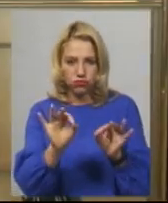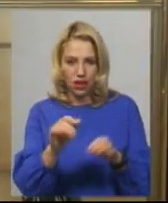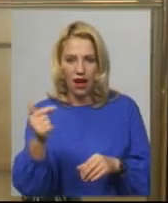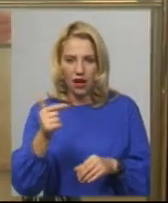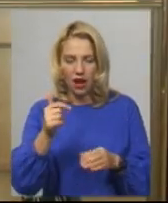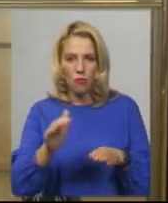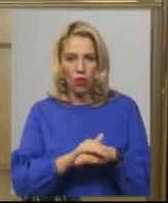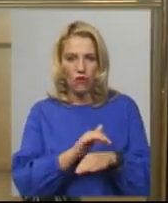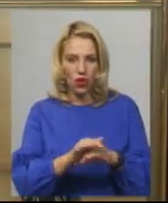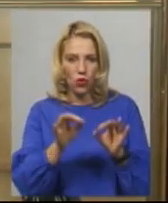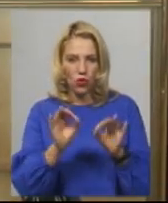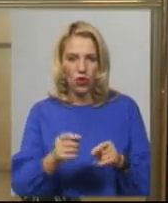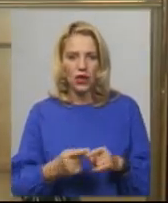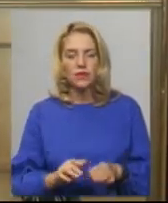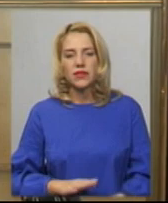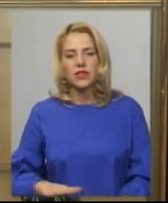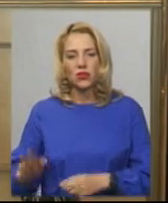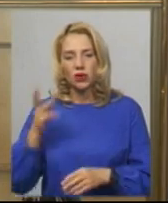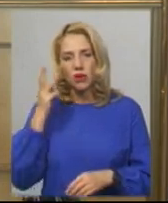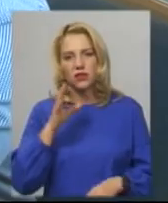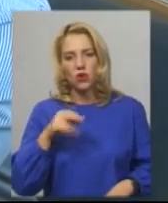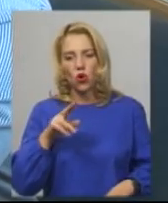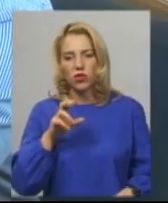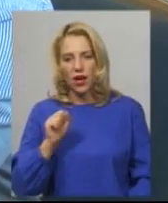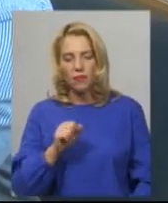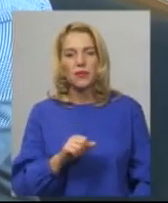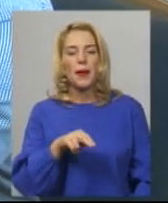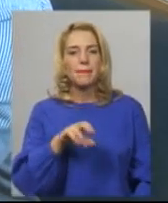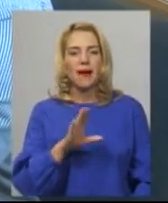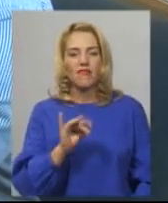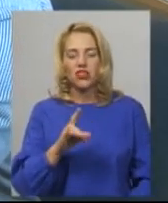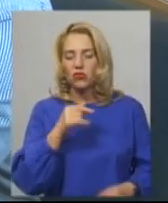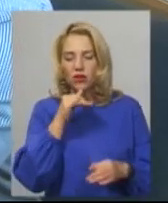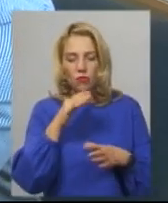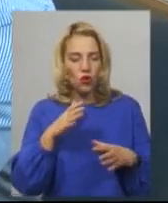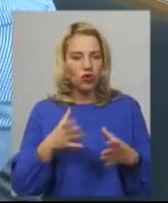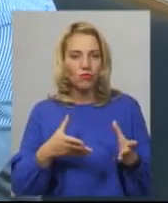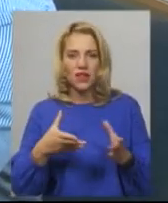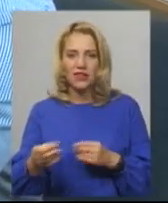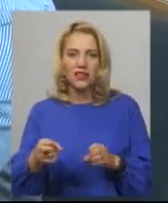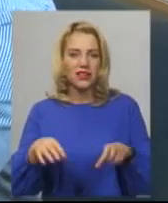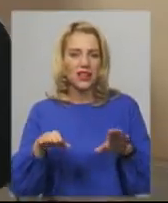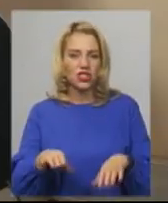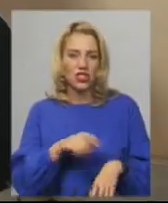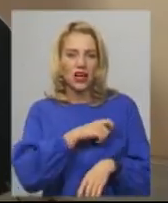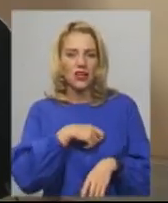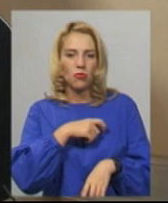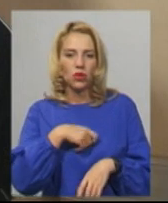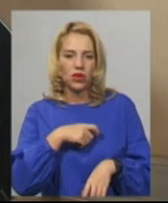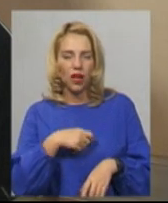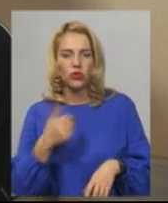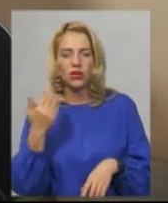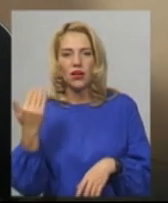Заступниця голови Хмельницької ОДА Світлана Павлишина розповідає, що вони не можуть повпливати на рішення депутатів Городоцької міської ради. Будемо